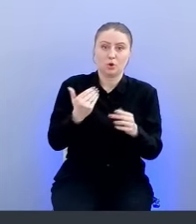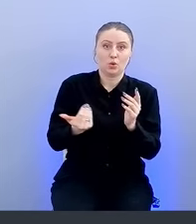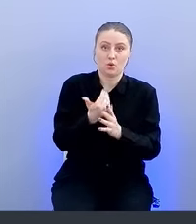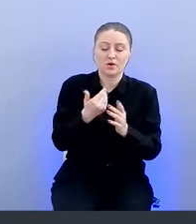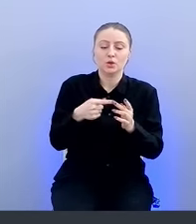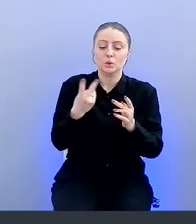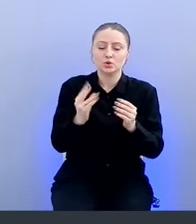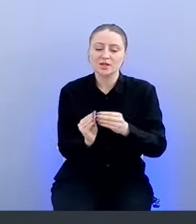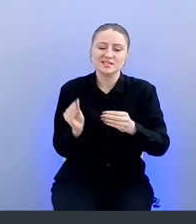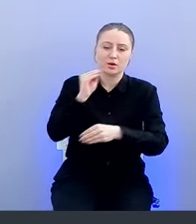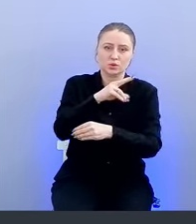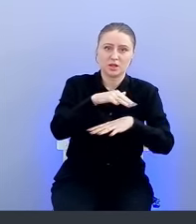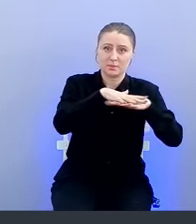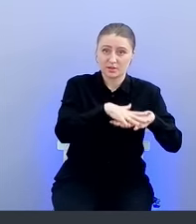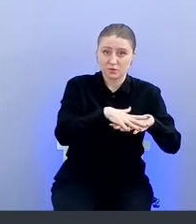загрузить.